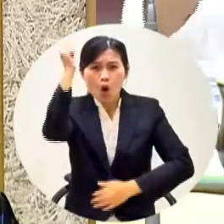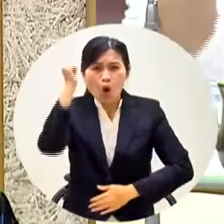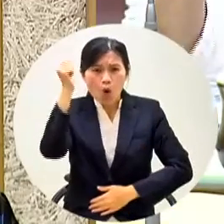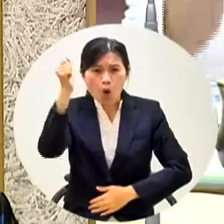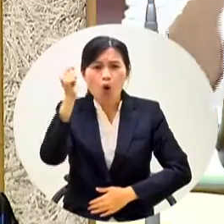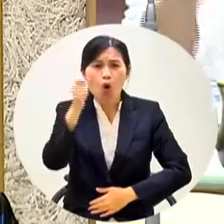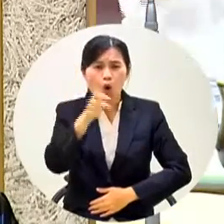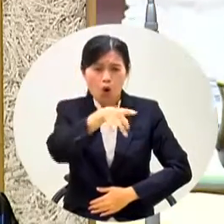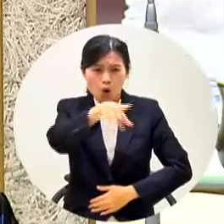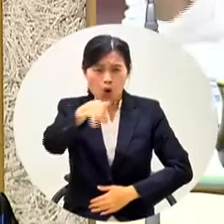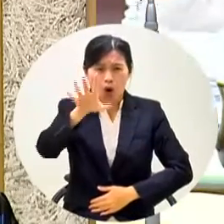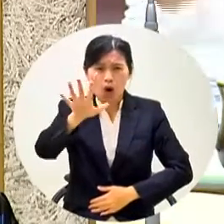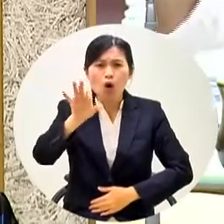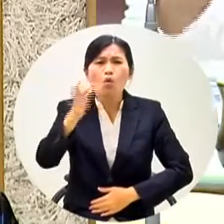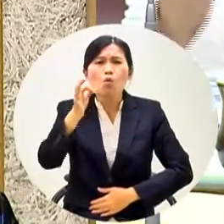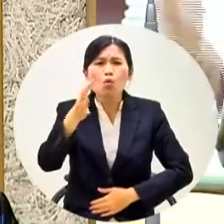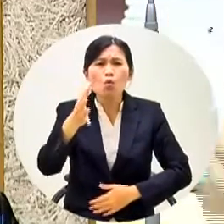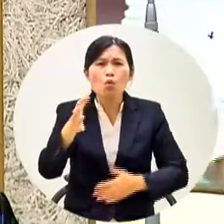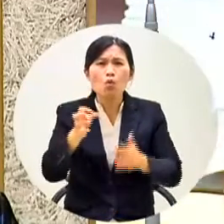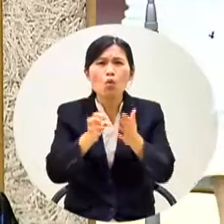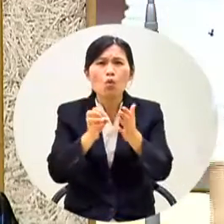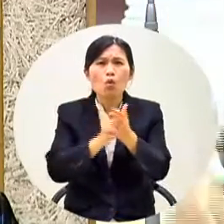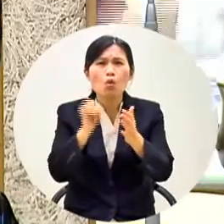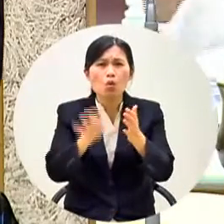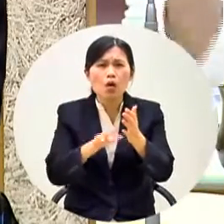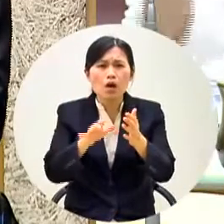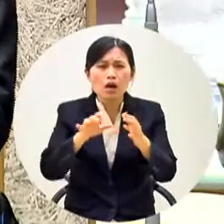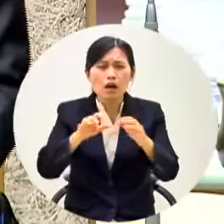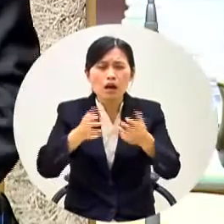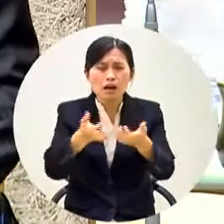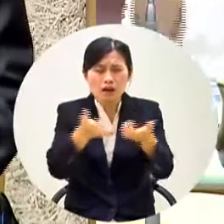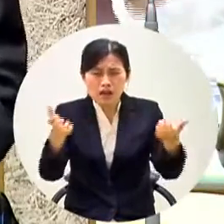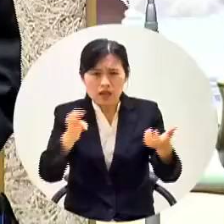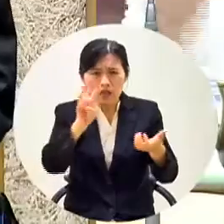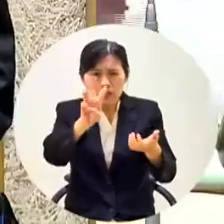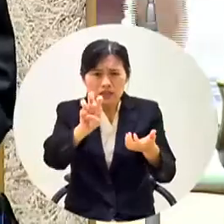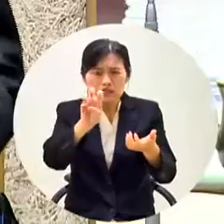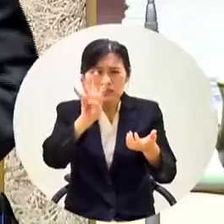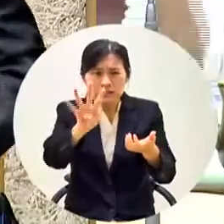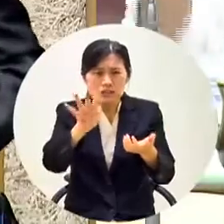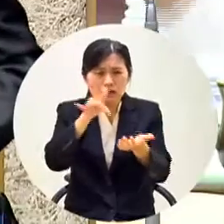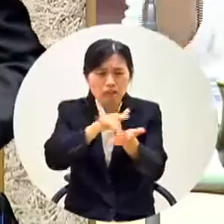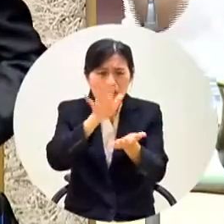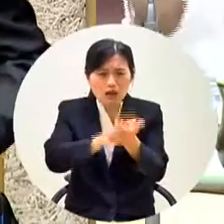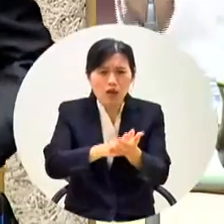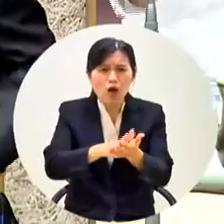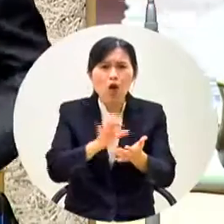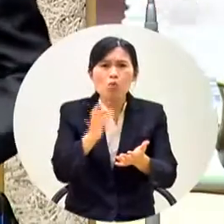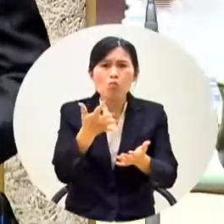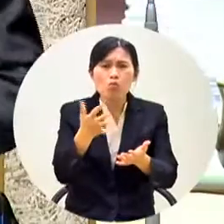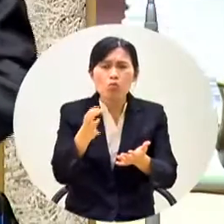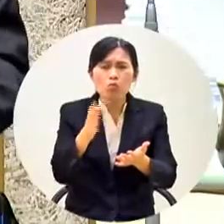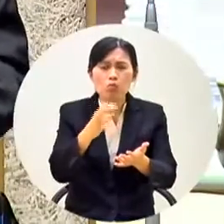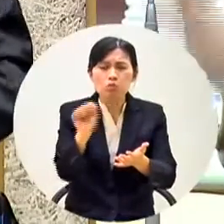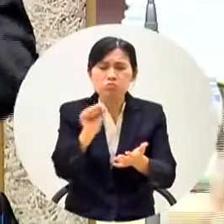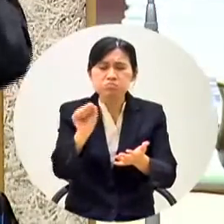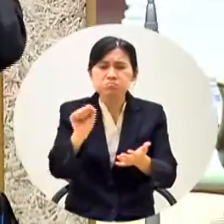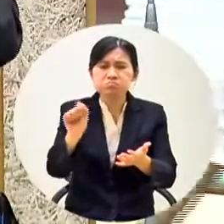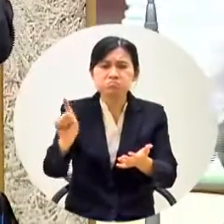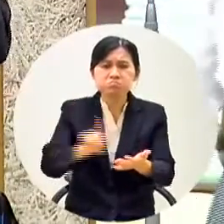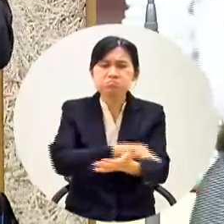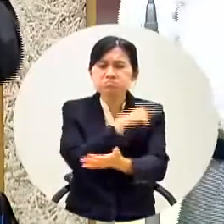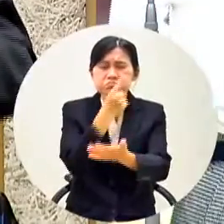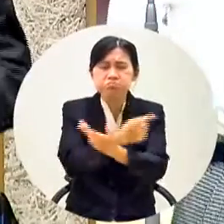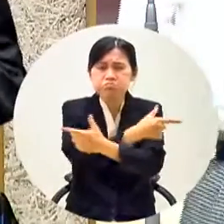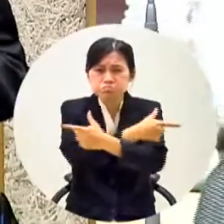為什麼拆除為三十四標而不是統一採購發包競價來你打